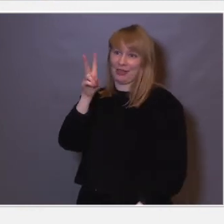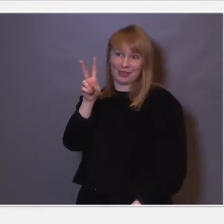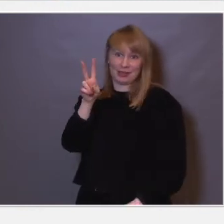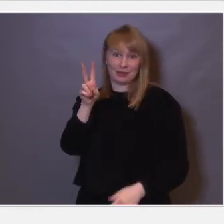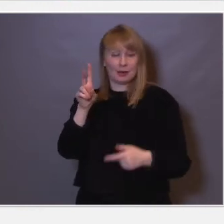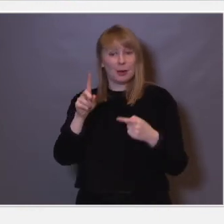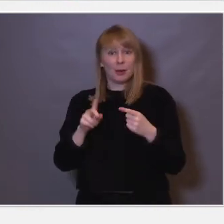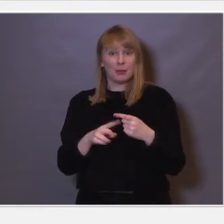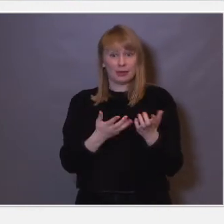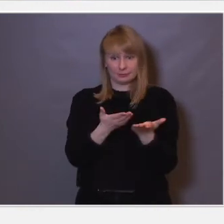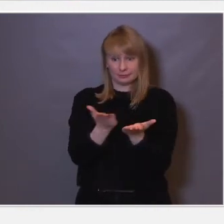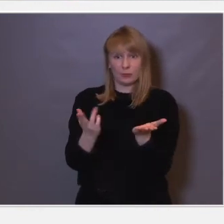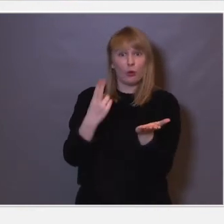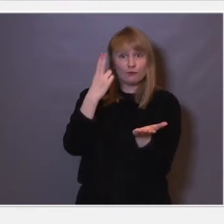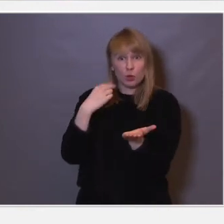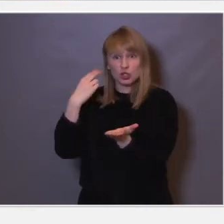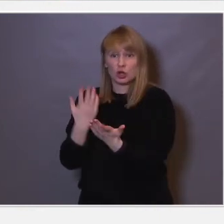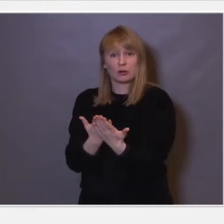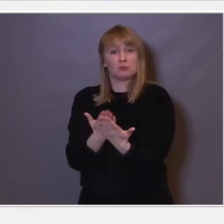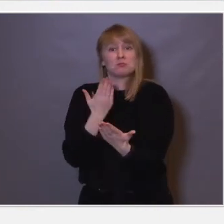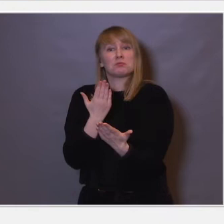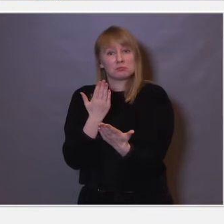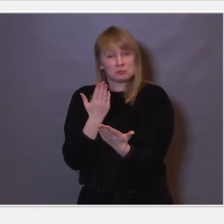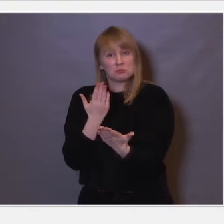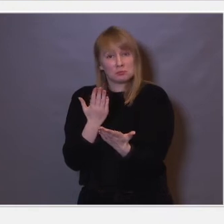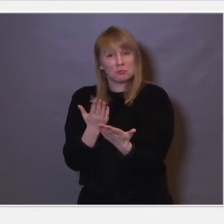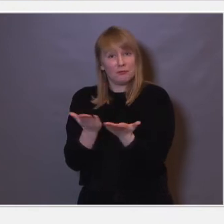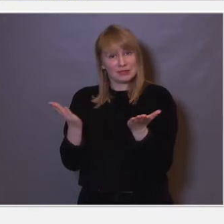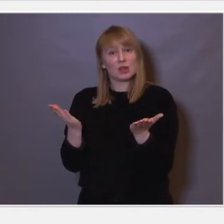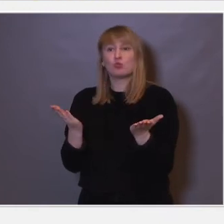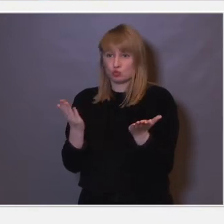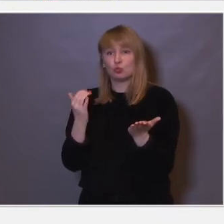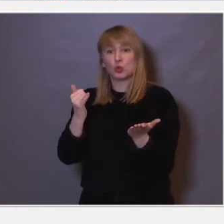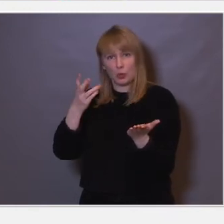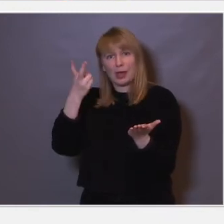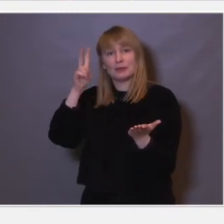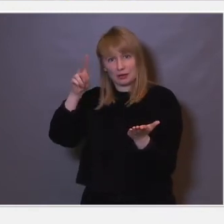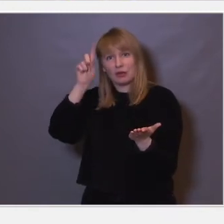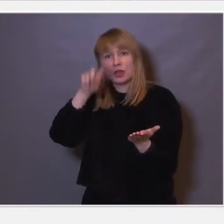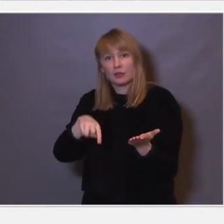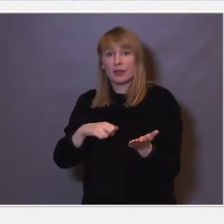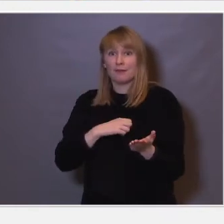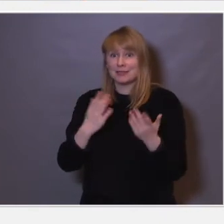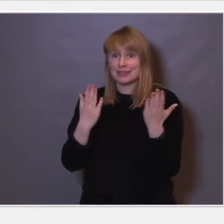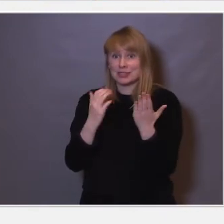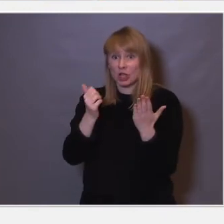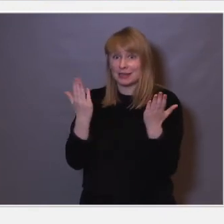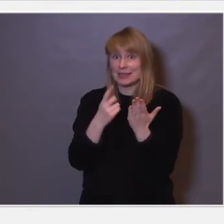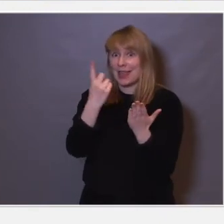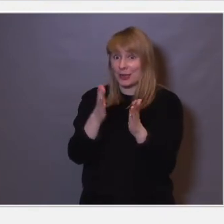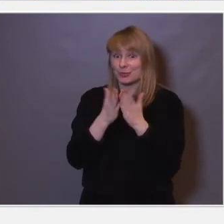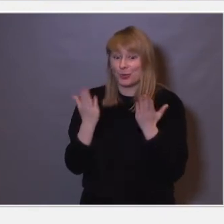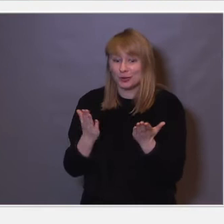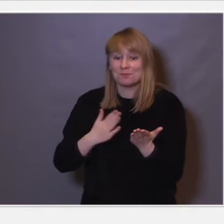Mens disse forsøkene her viste at de gjorde det. Og hvis dere skal lese én bok om dette her,